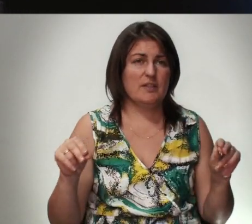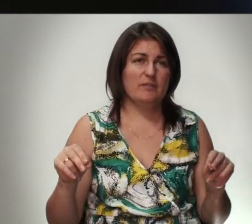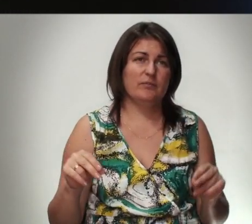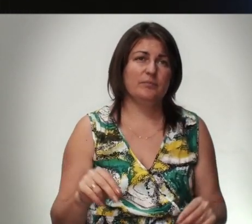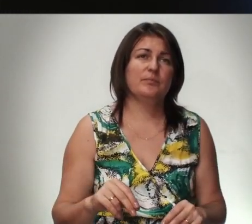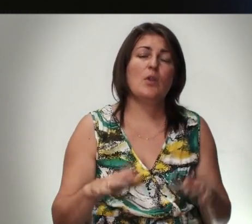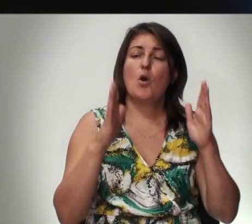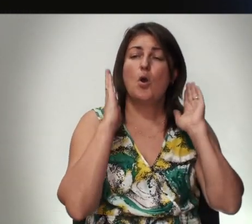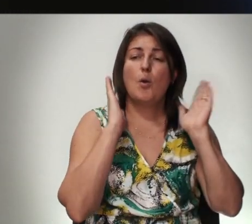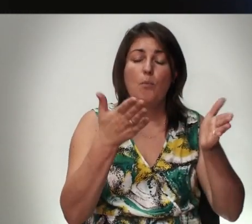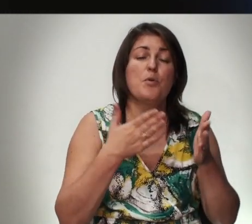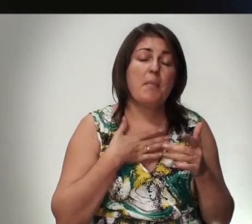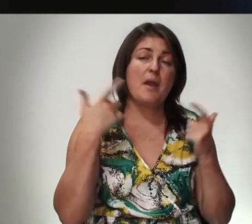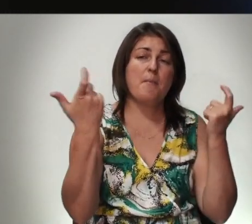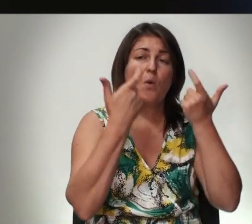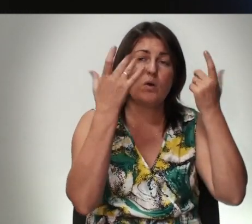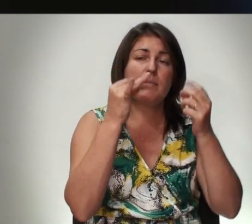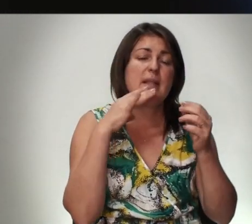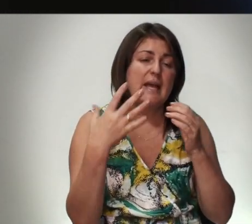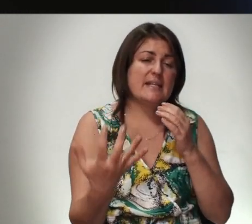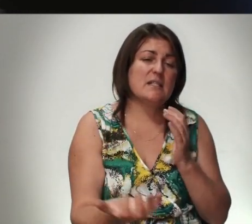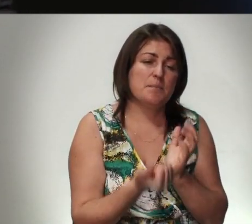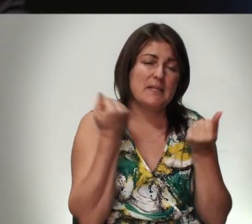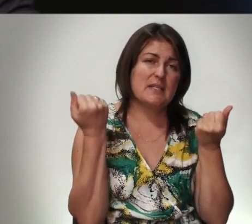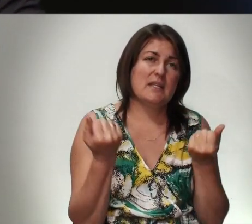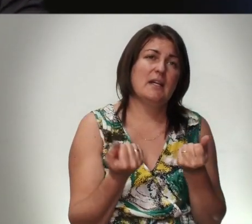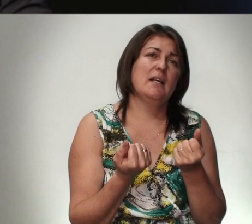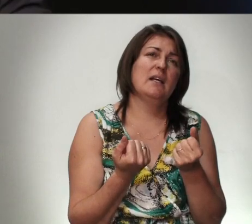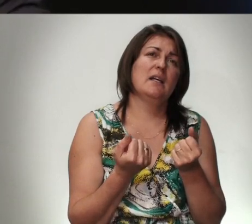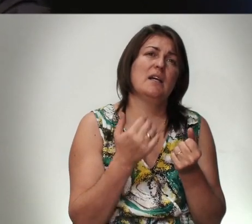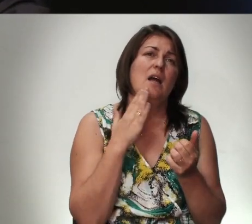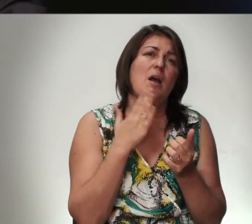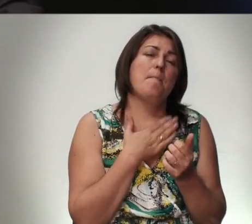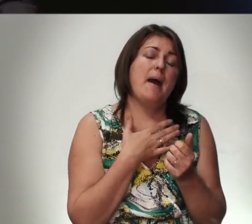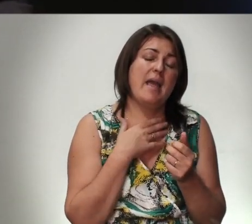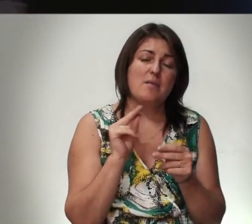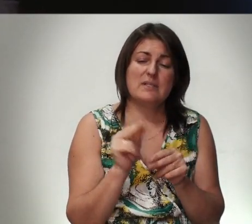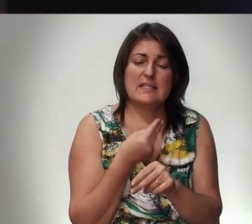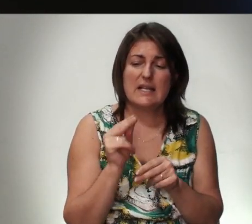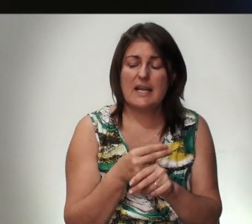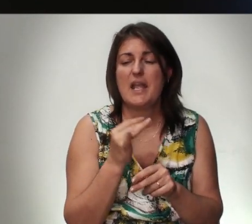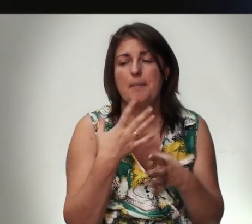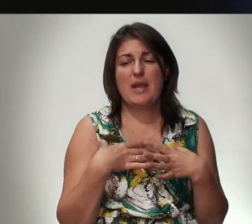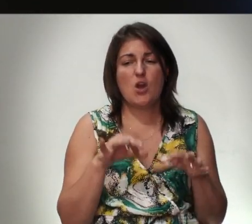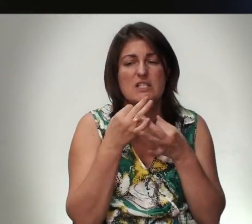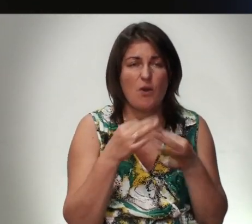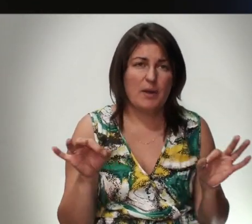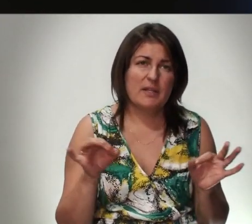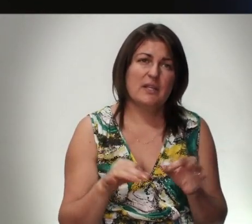Будь Моим Господом И Спасителем Моим Целителем И Освободителем